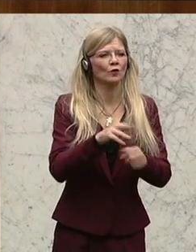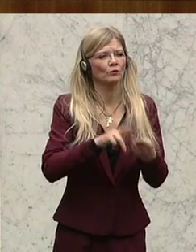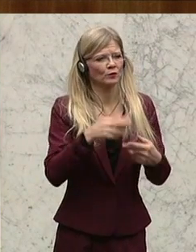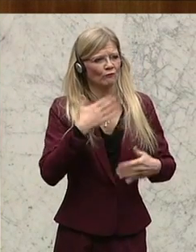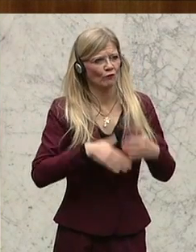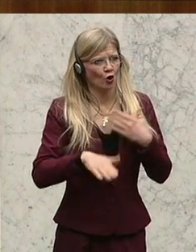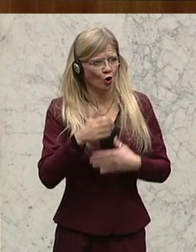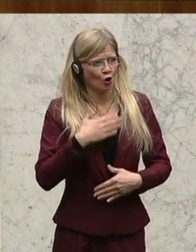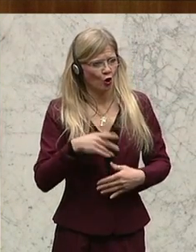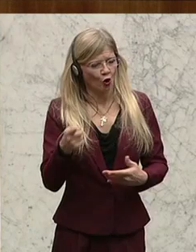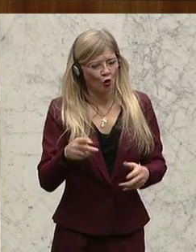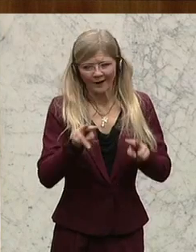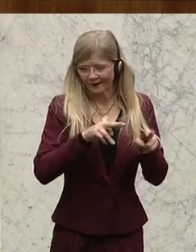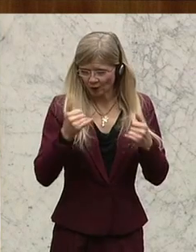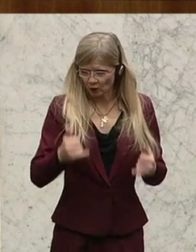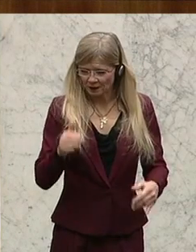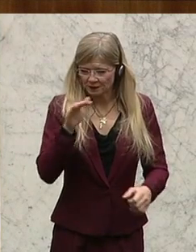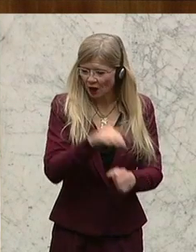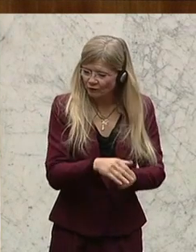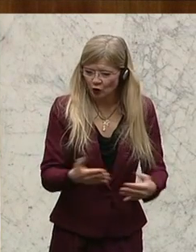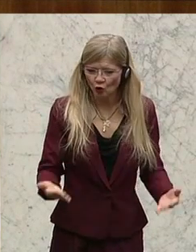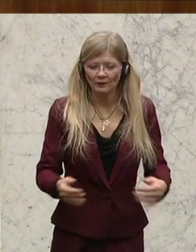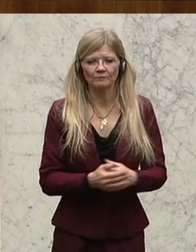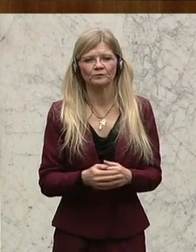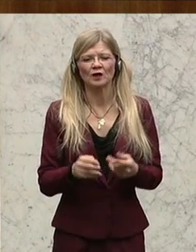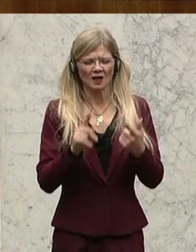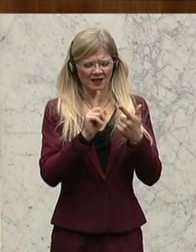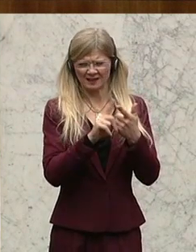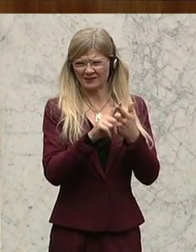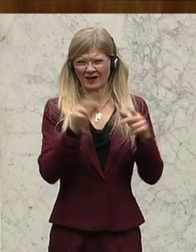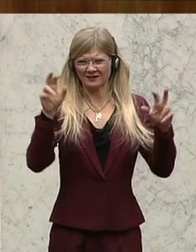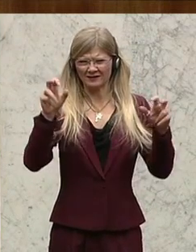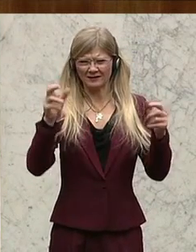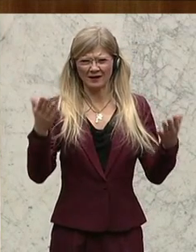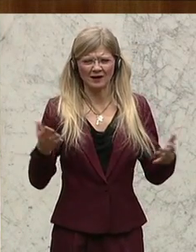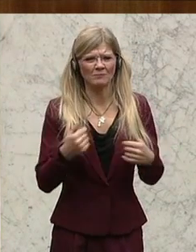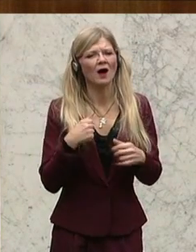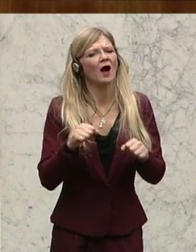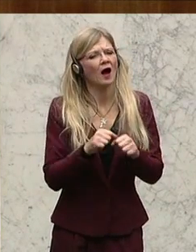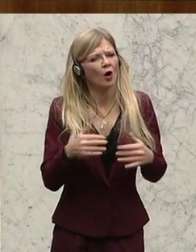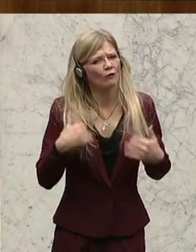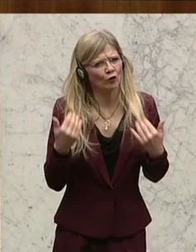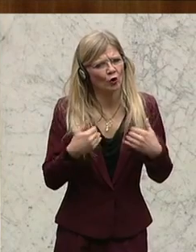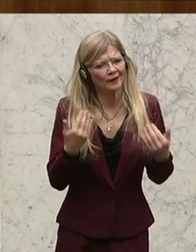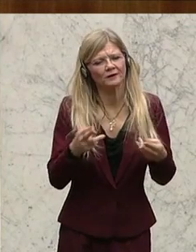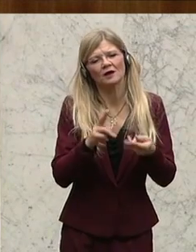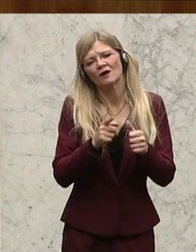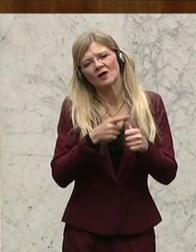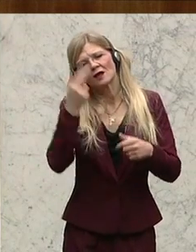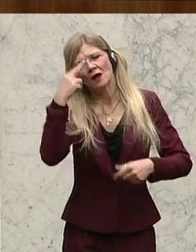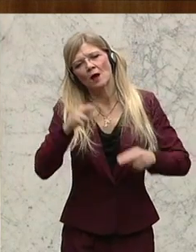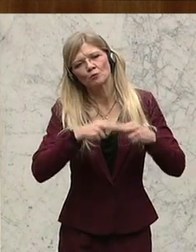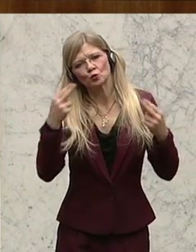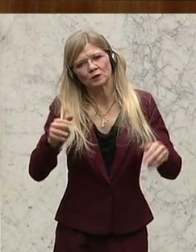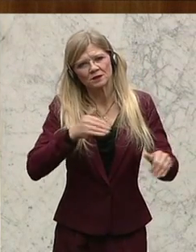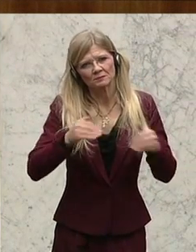würde es mich auch freuen, Herr Bundesminister, wenn Sie entsprechend einschränkt hier darauf eingehen würden. Sie